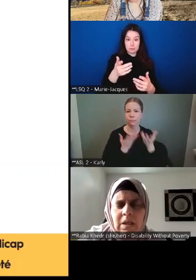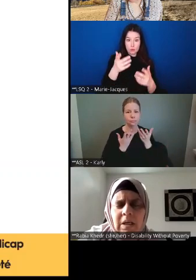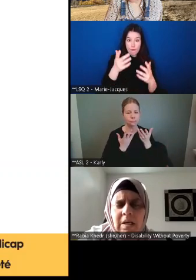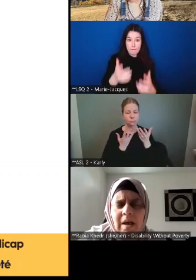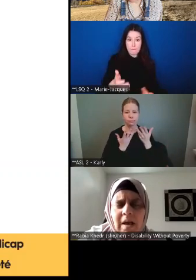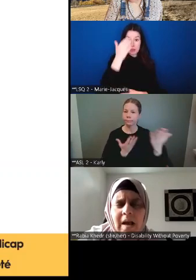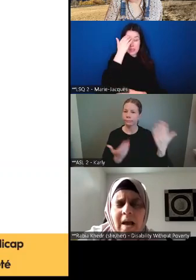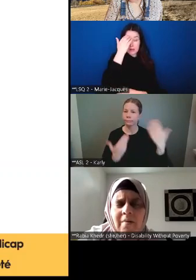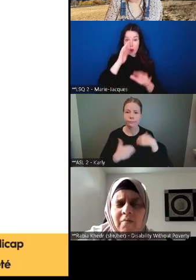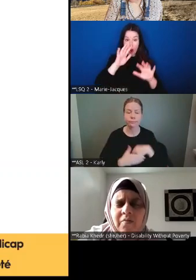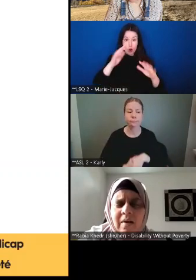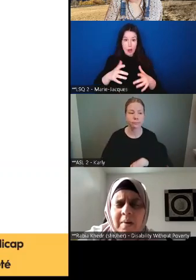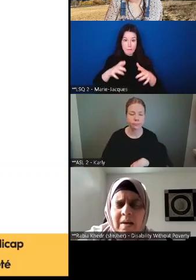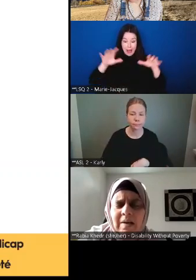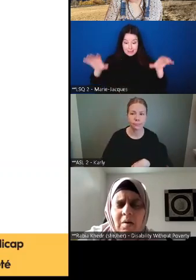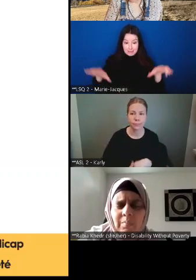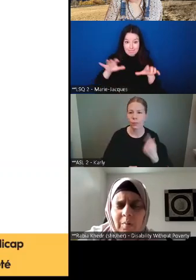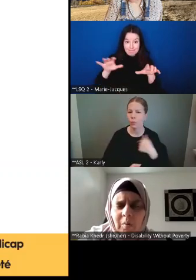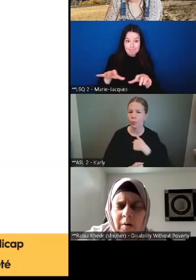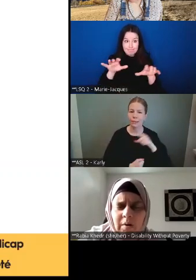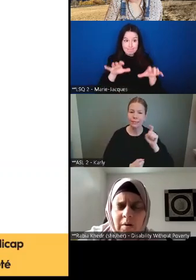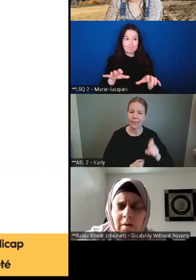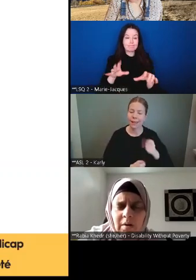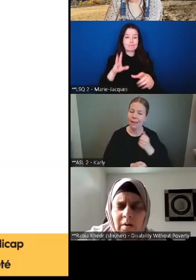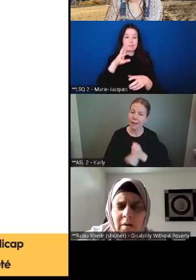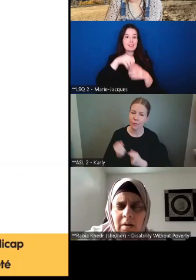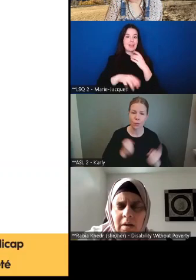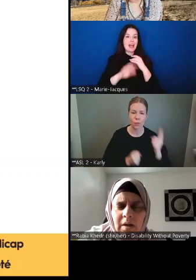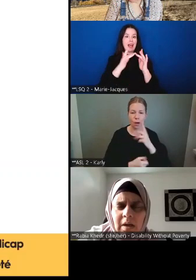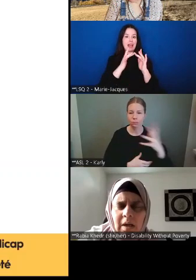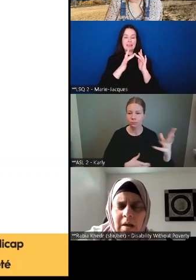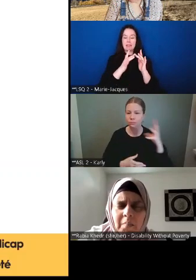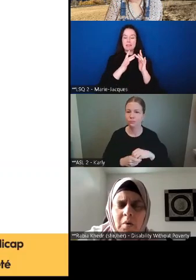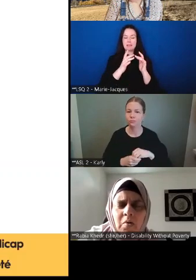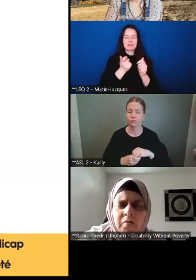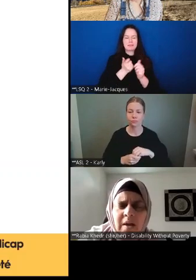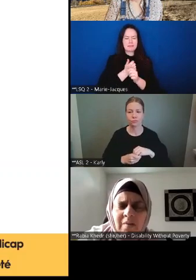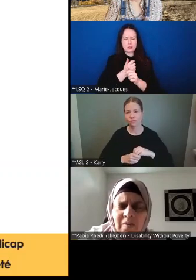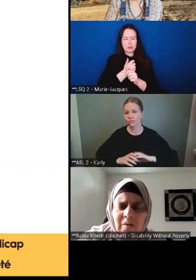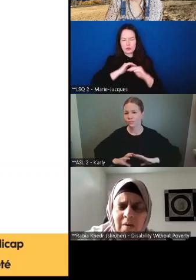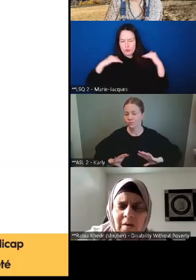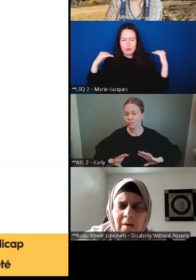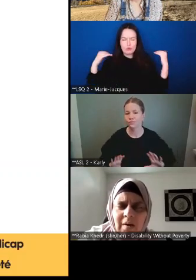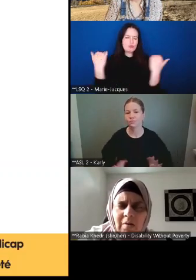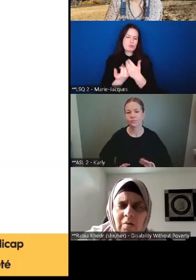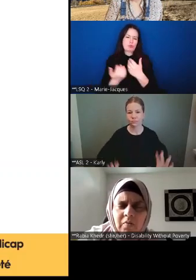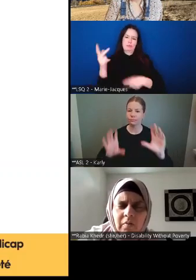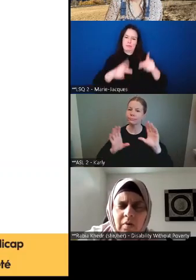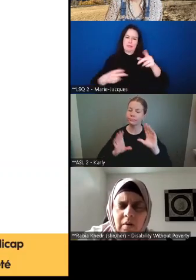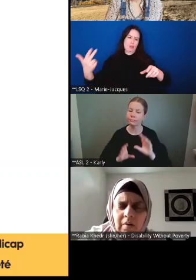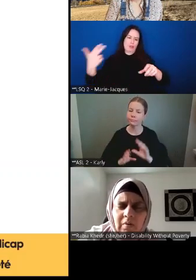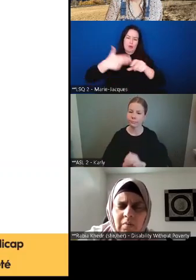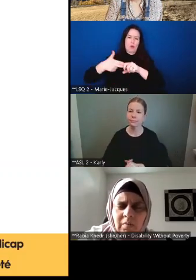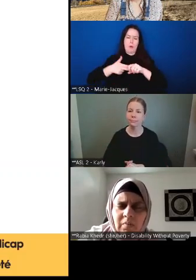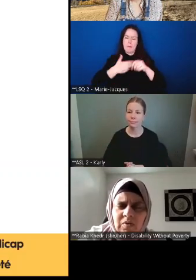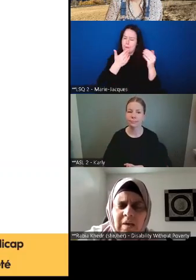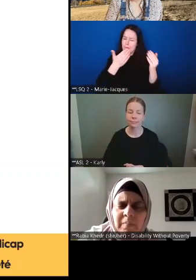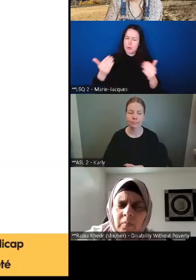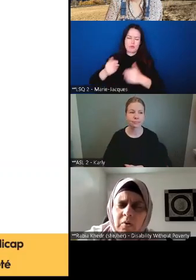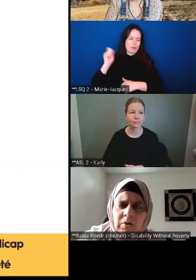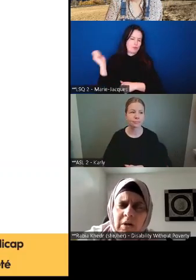actifs au sein de notre communauté en ligne. tout le monde doit être à bord. Nous avons besoin de tout le monde